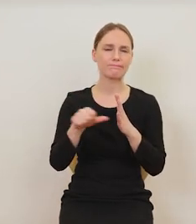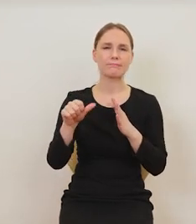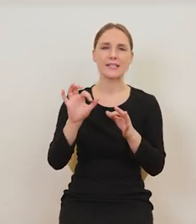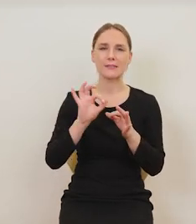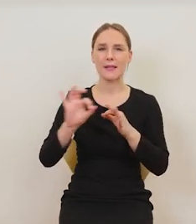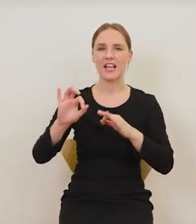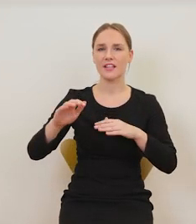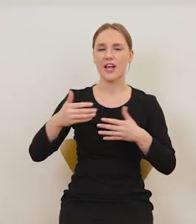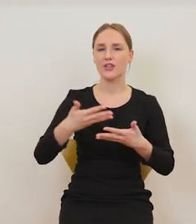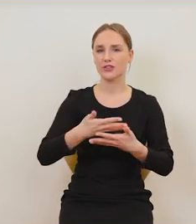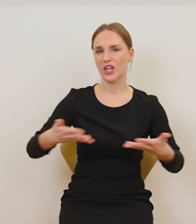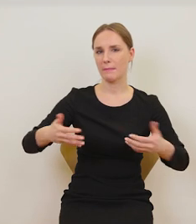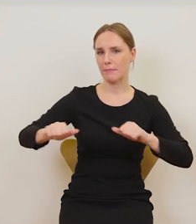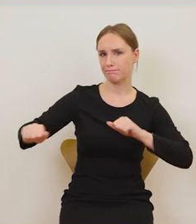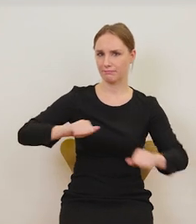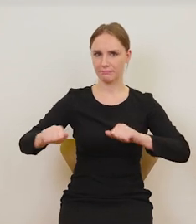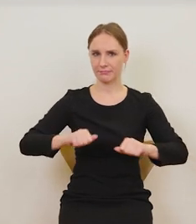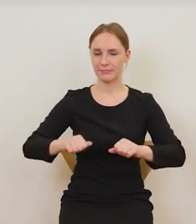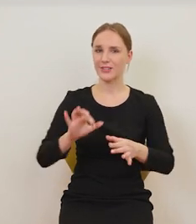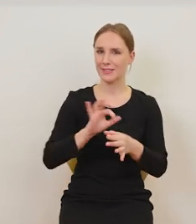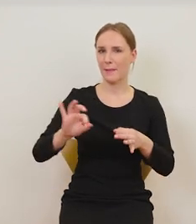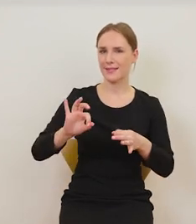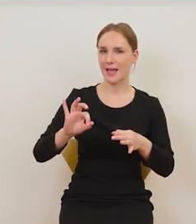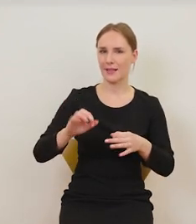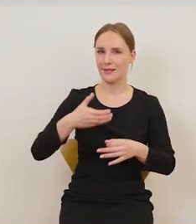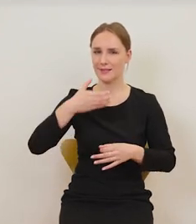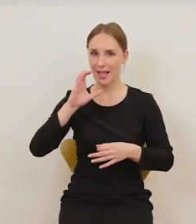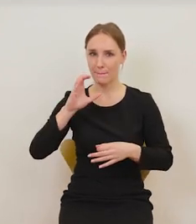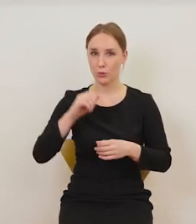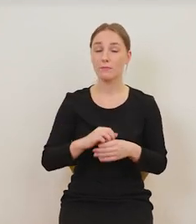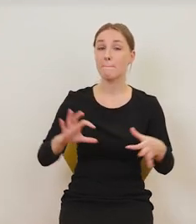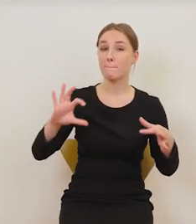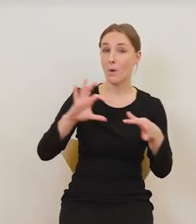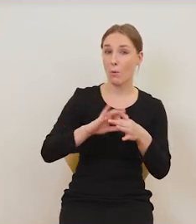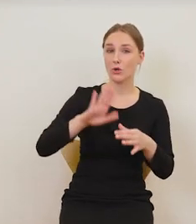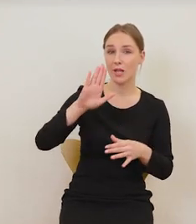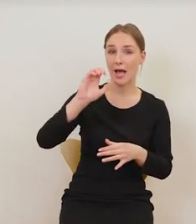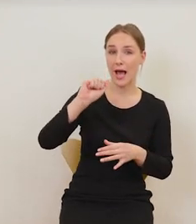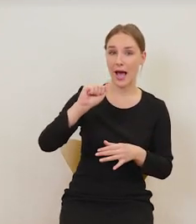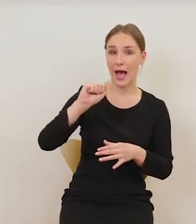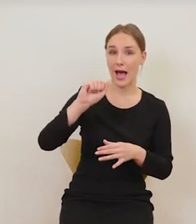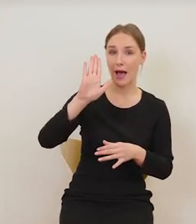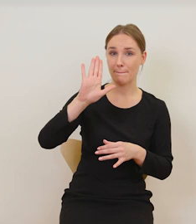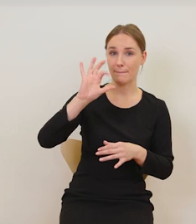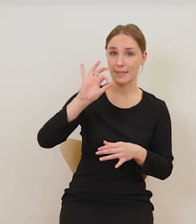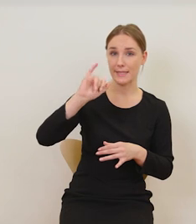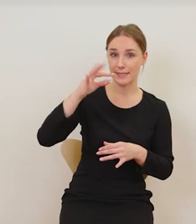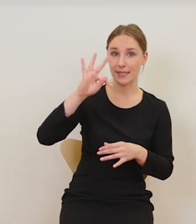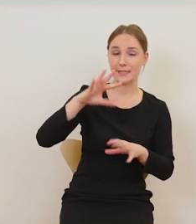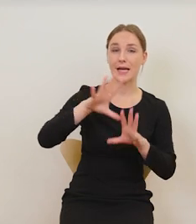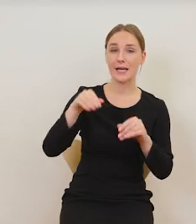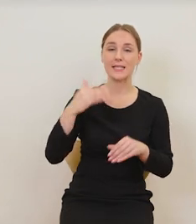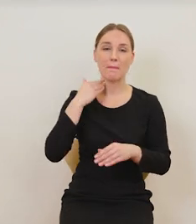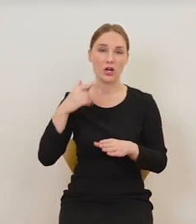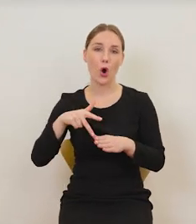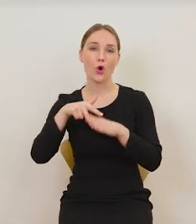trzęsienie ziemi. To był trunek będący mieszaniną absyntu z dodatkiem koniaku. I tutaj